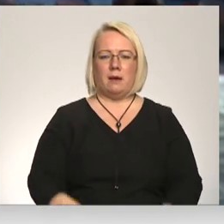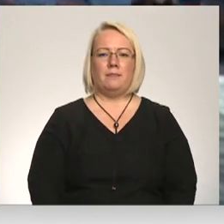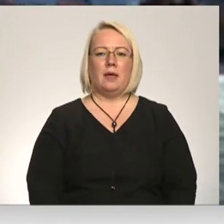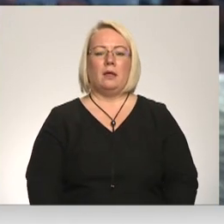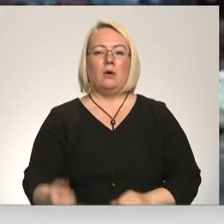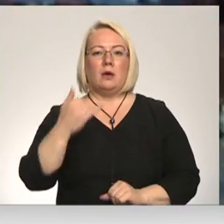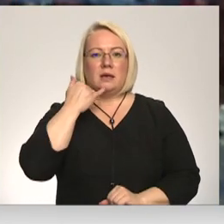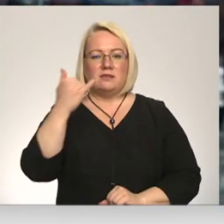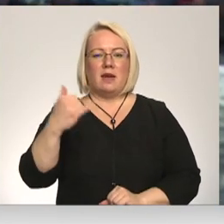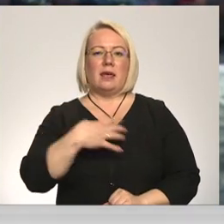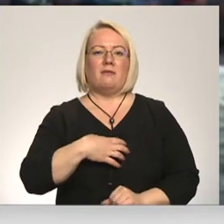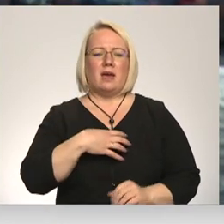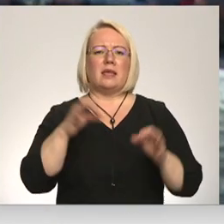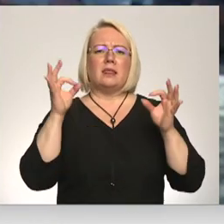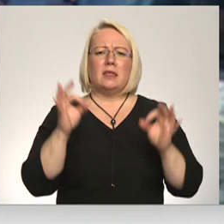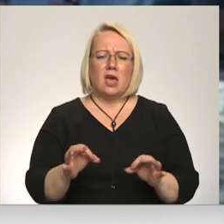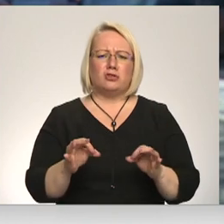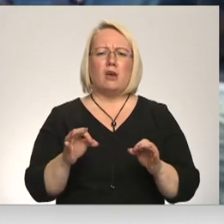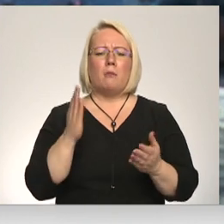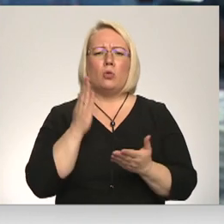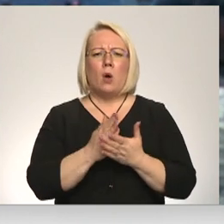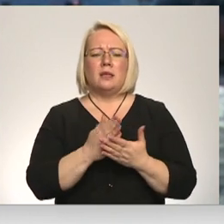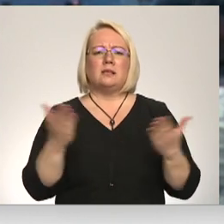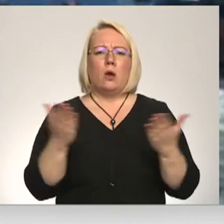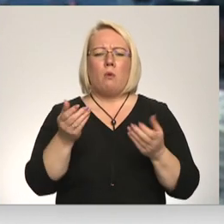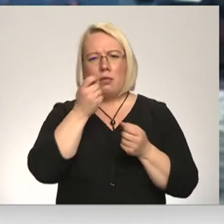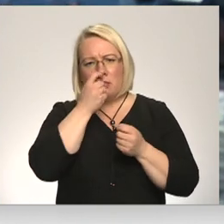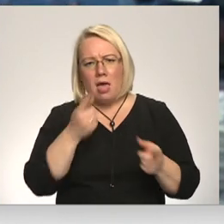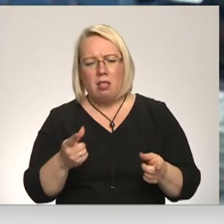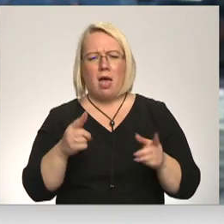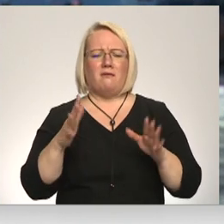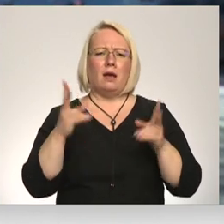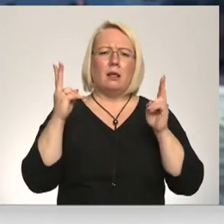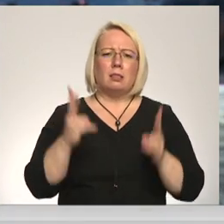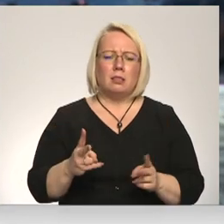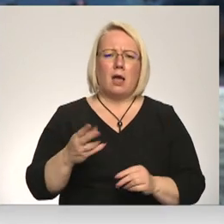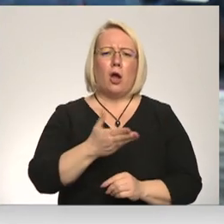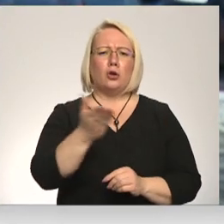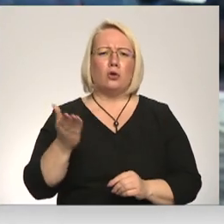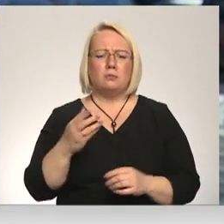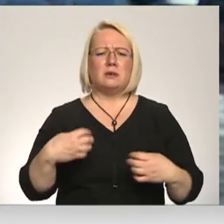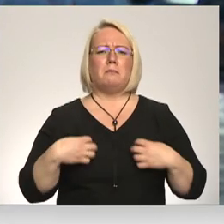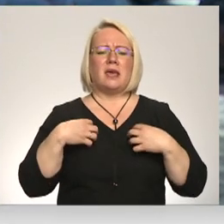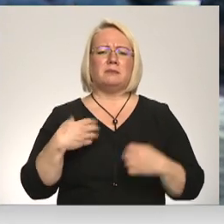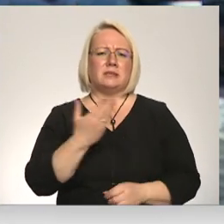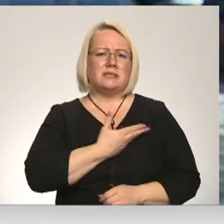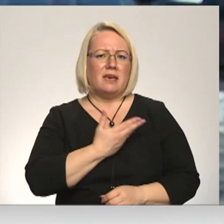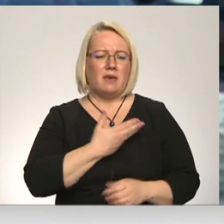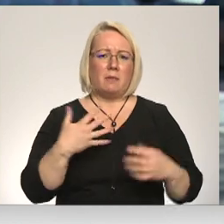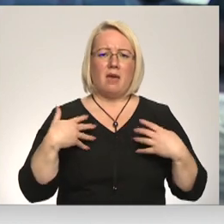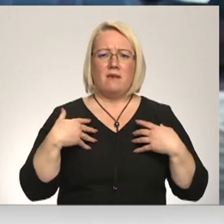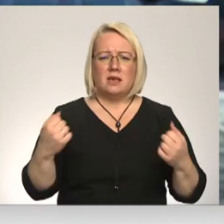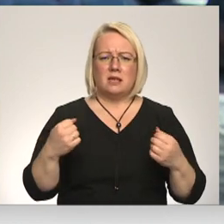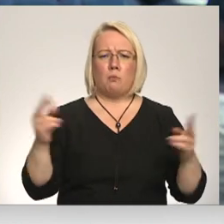Zvanīt vajadzētu, tad, ja ir tiešām noticis kaut kāds nelēmas gadījums vai negadījums ar jums, jums ir briesmas dzīvībai, veselībai,